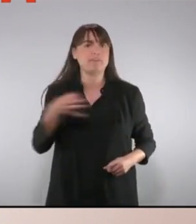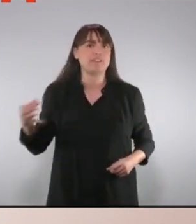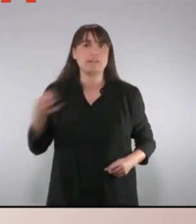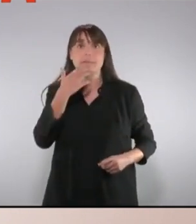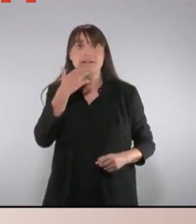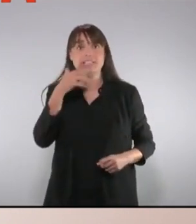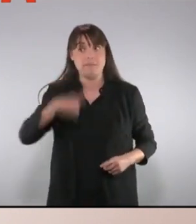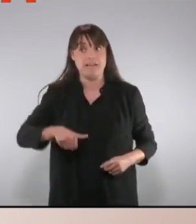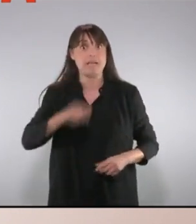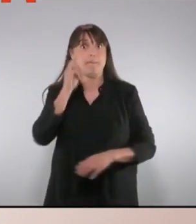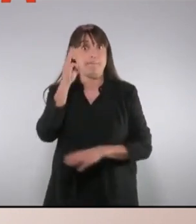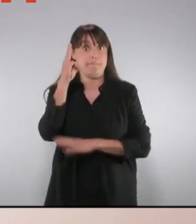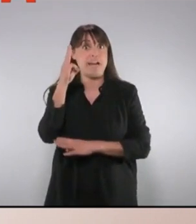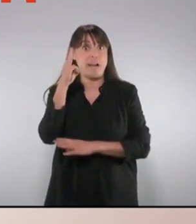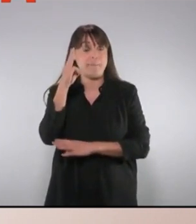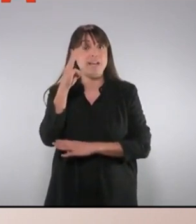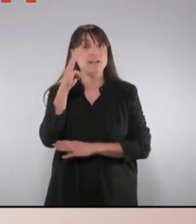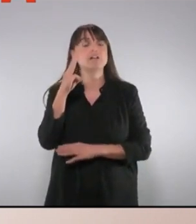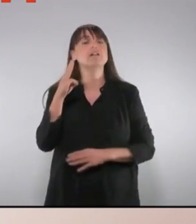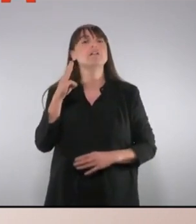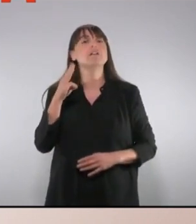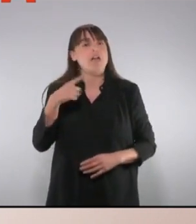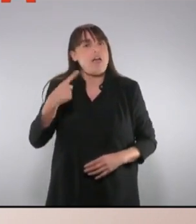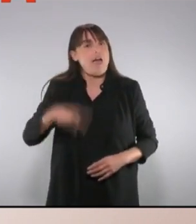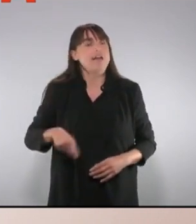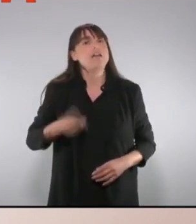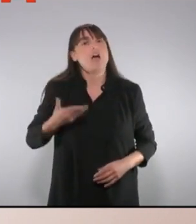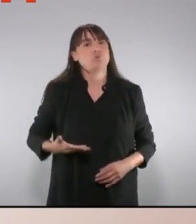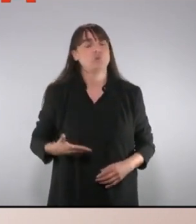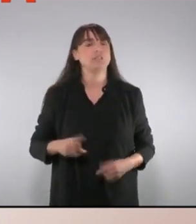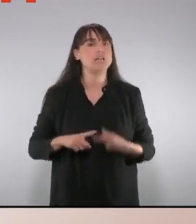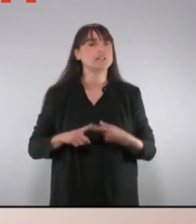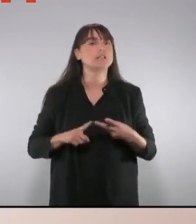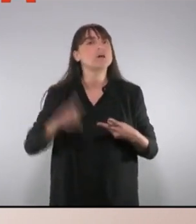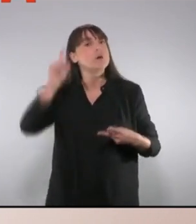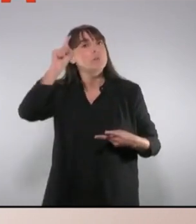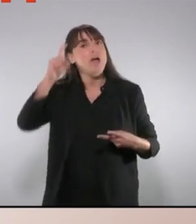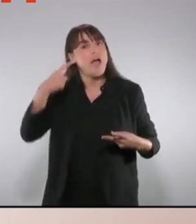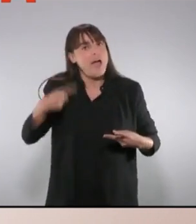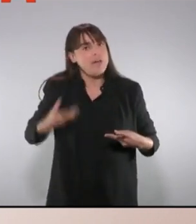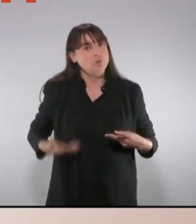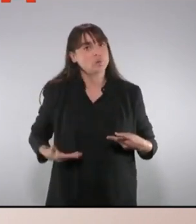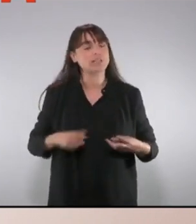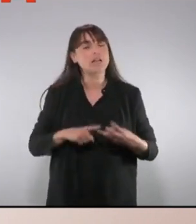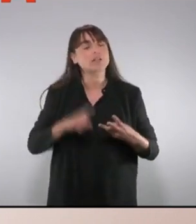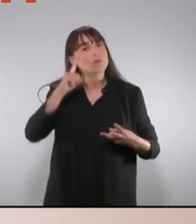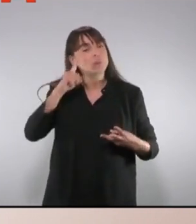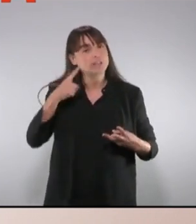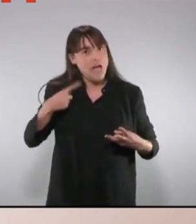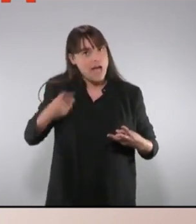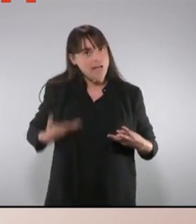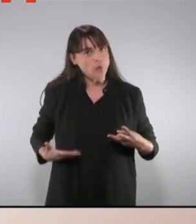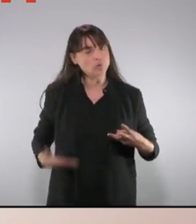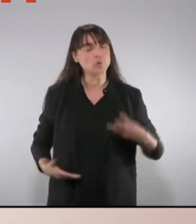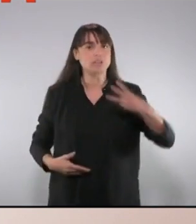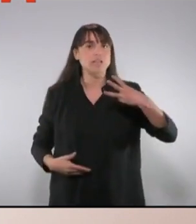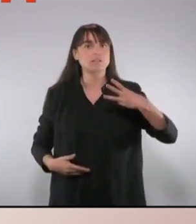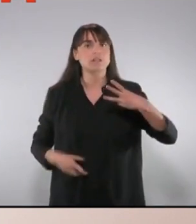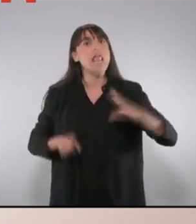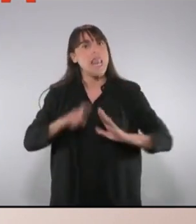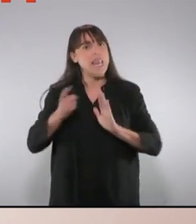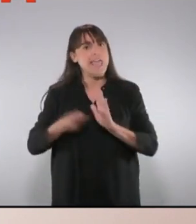Parlament tenim autoritat, els mestres tenen autoritat, als policies se'ls reconeix aquesta autoritat. Legalment.